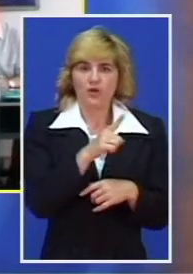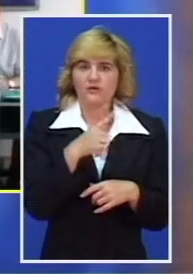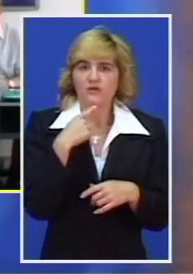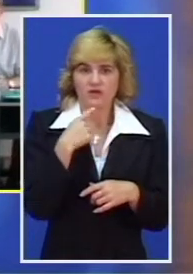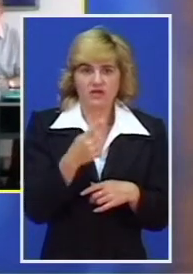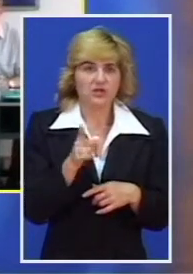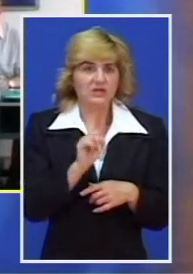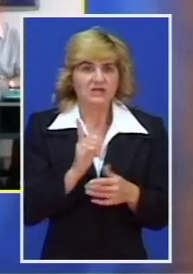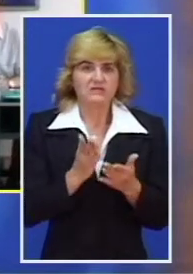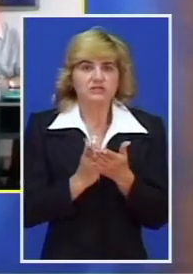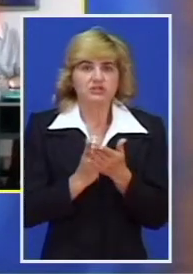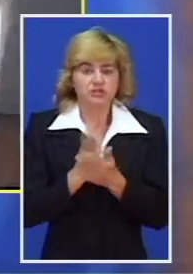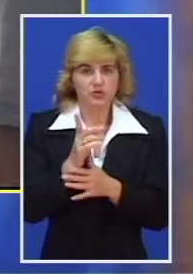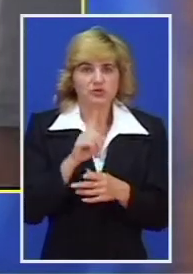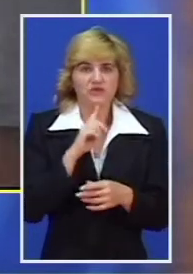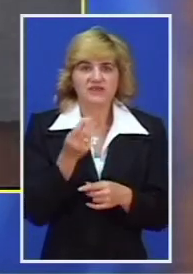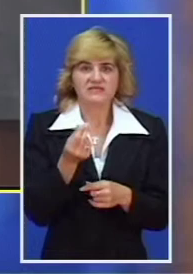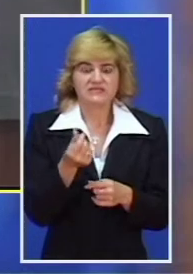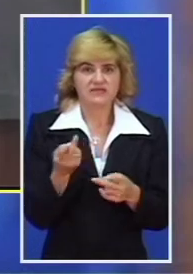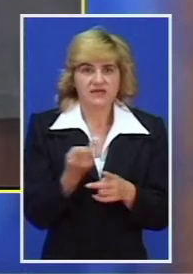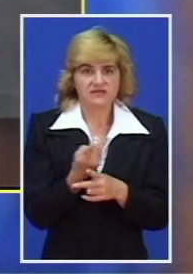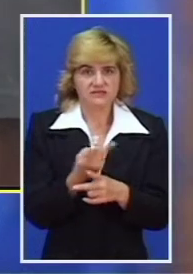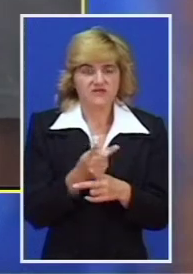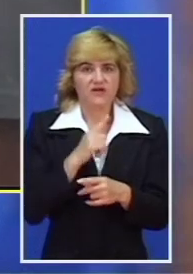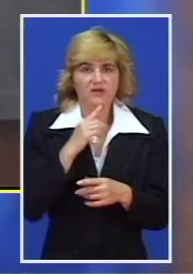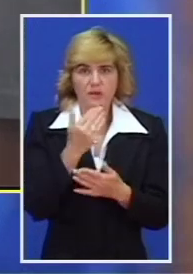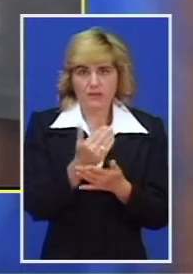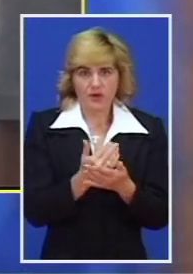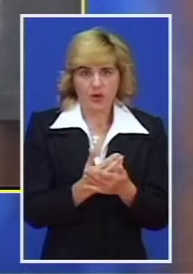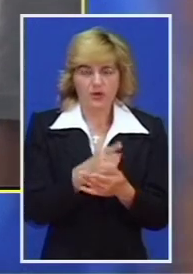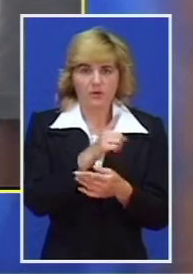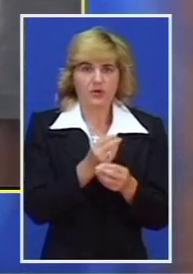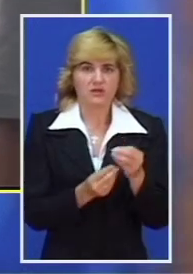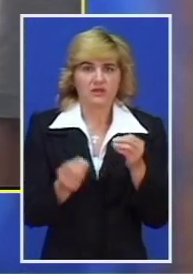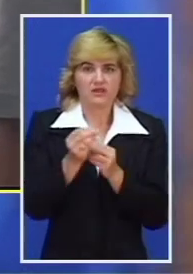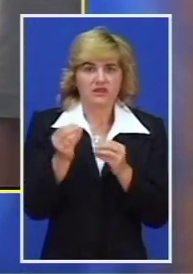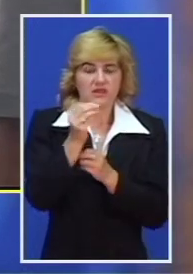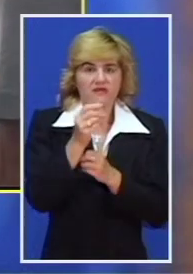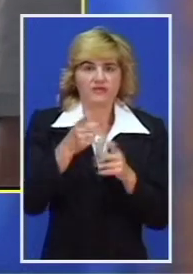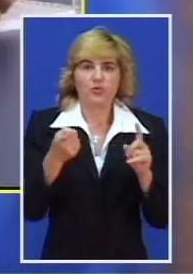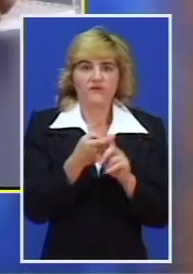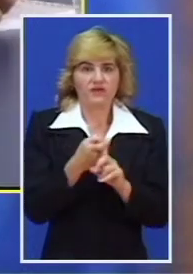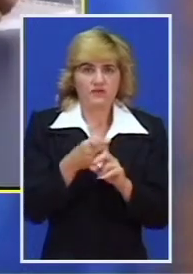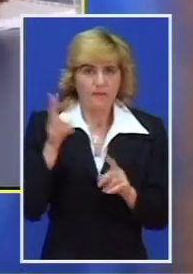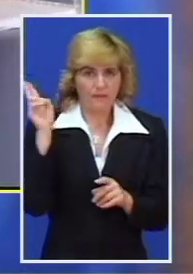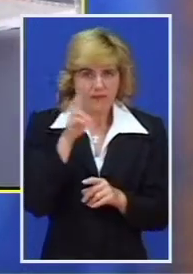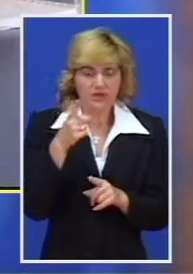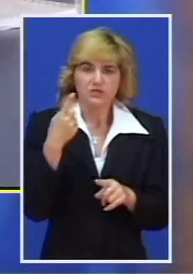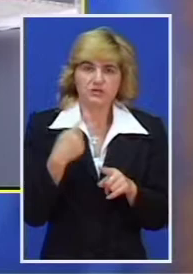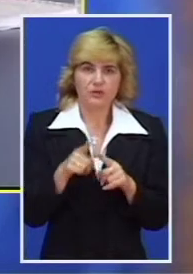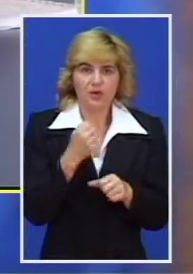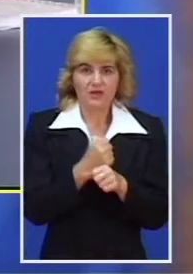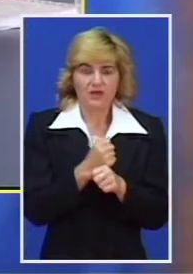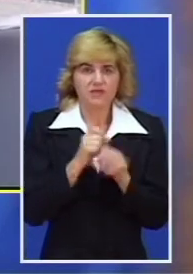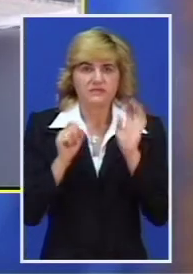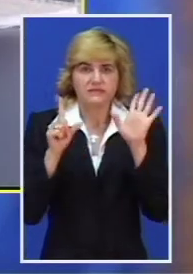istakao da nije slučajno da je za sredstva nacionalnog investicijonog programa kandidovano najviše projekata vezanu za Palić, jer stranka G17 Plus